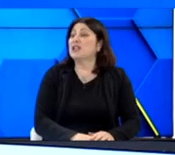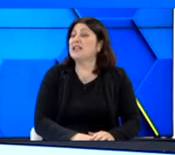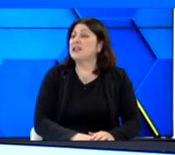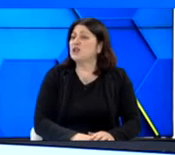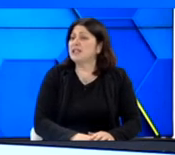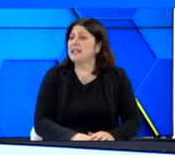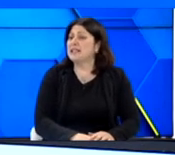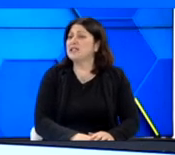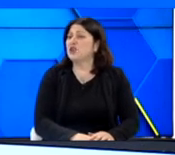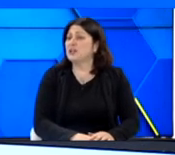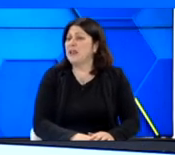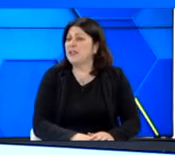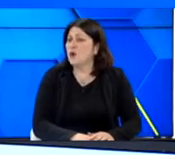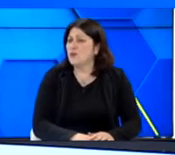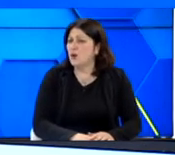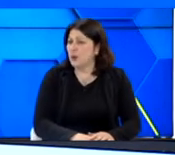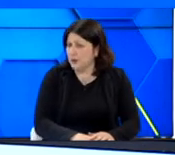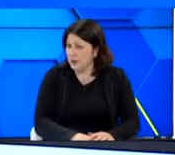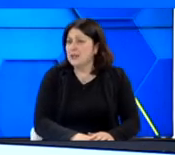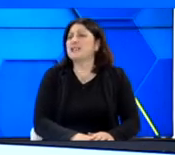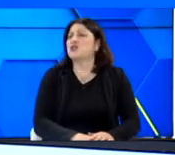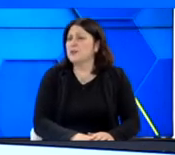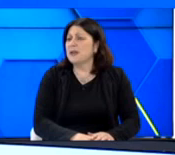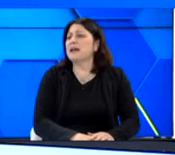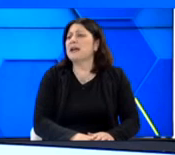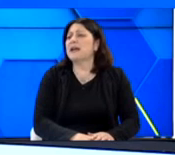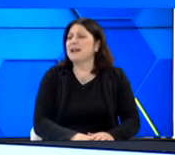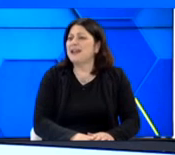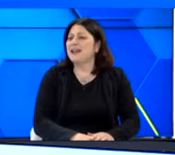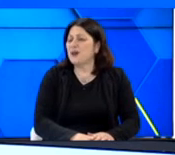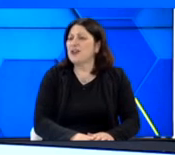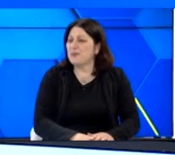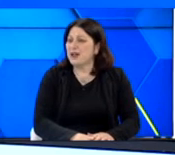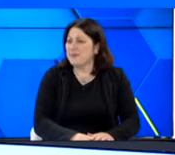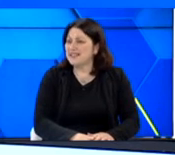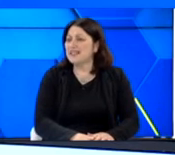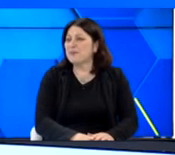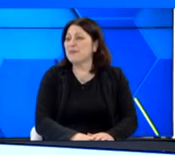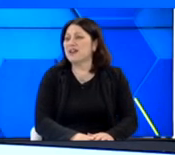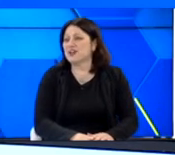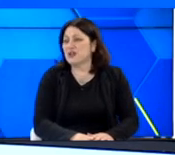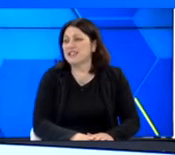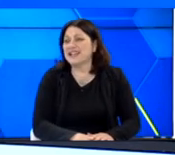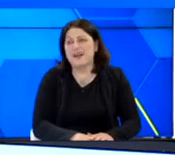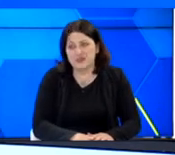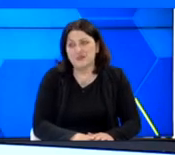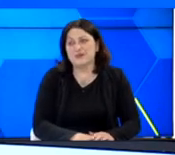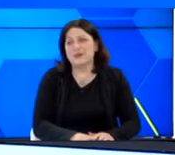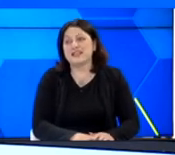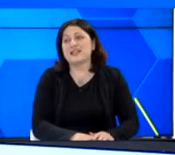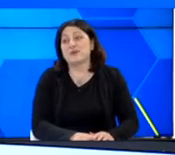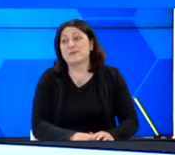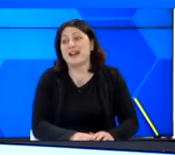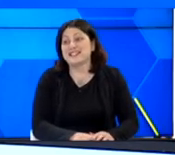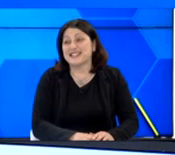Το 1993 στην Ολυμπιάδα Κωφόν, στη Σόφια, εγώ ήμουνα μέσα και πήραμε χρυσό. Ήταν απίστευτο